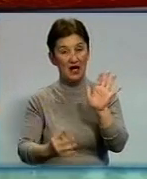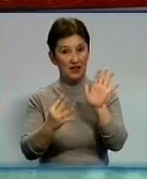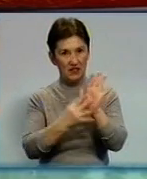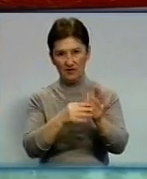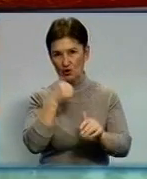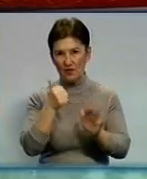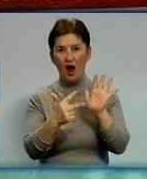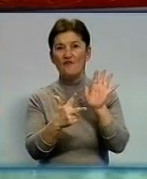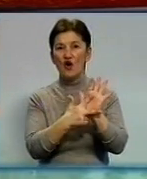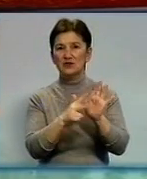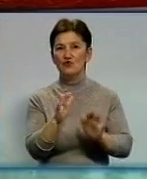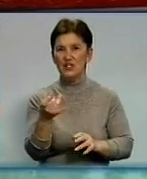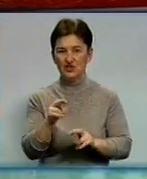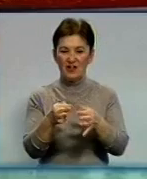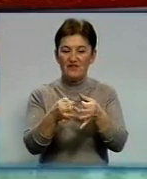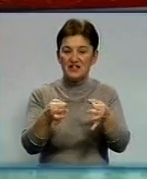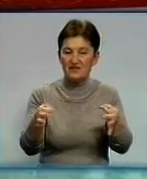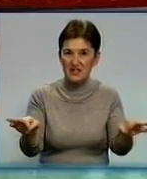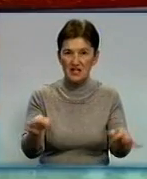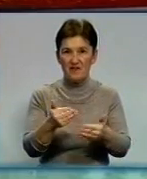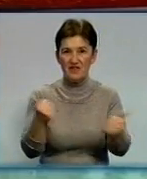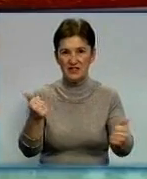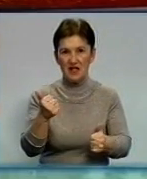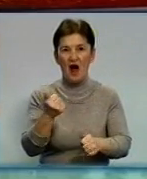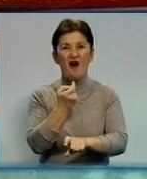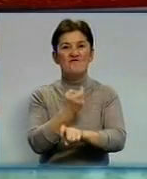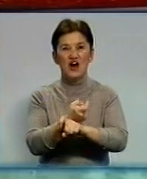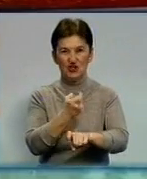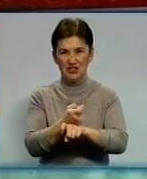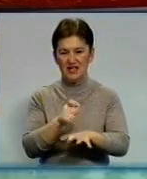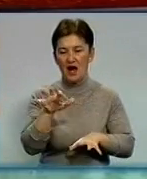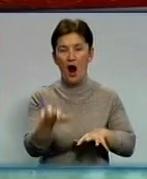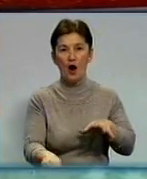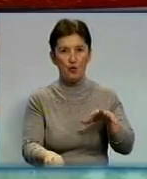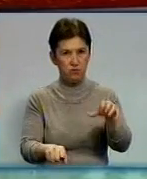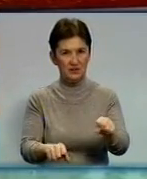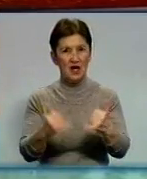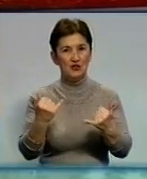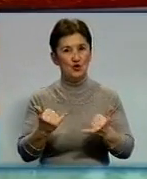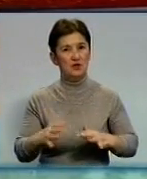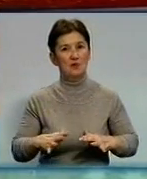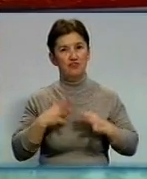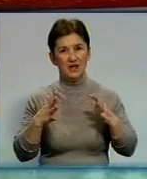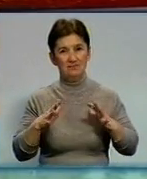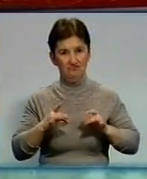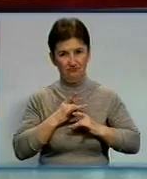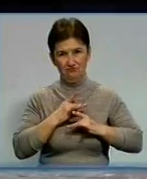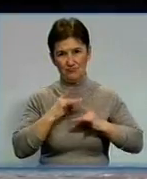січня, радянські війська звільнили місто від фашистських окупантів. З нагоди пам'ятної дати в Кіровограді відбулись урочистості.